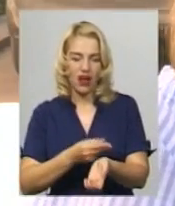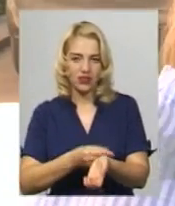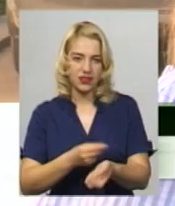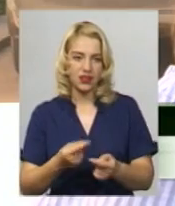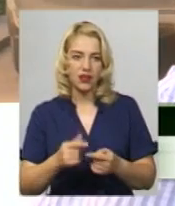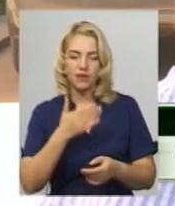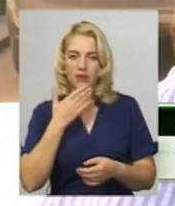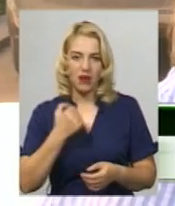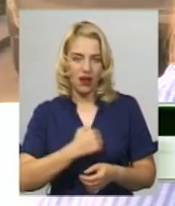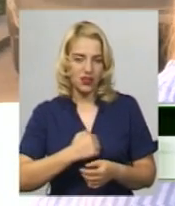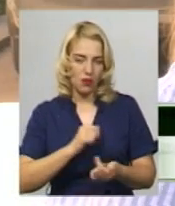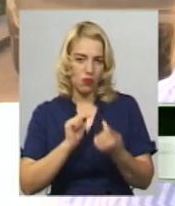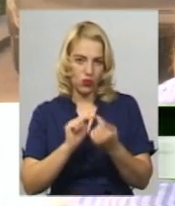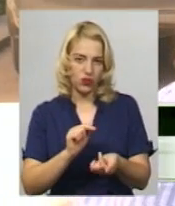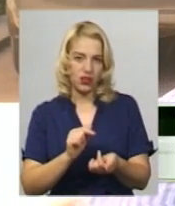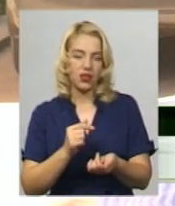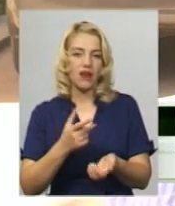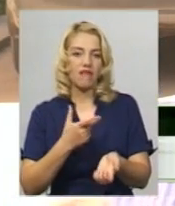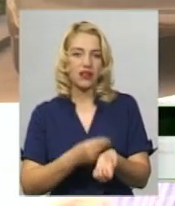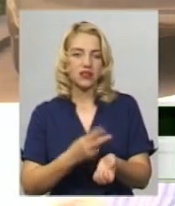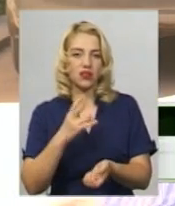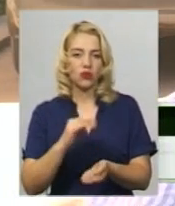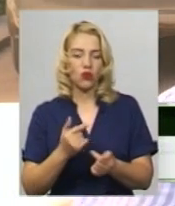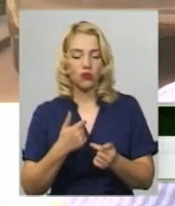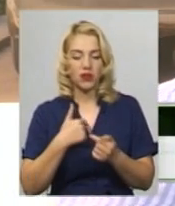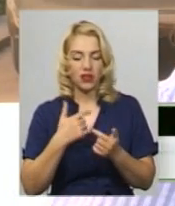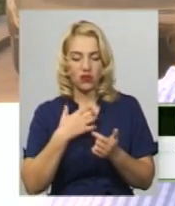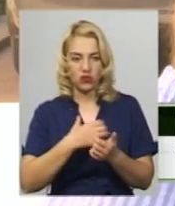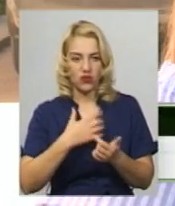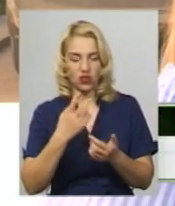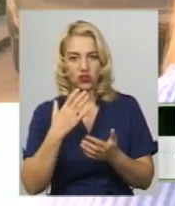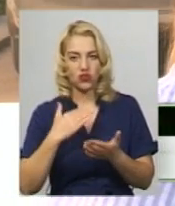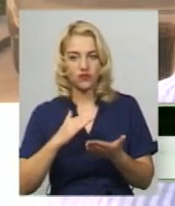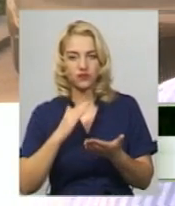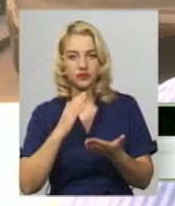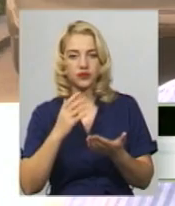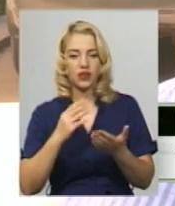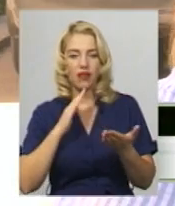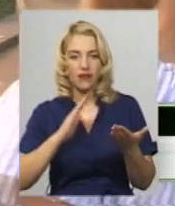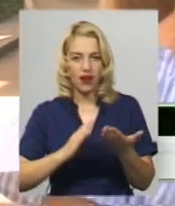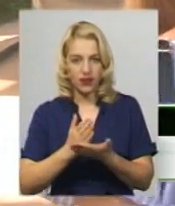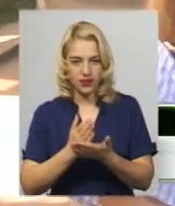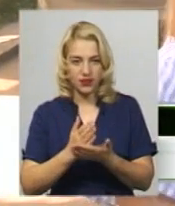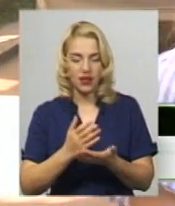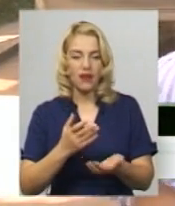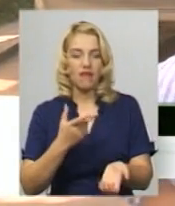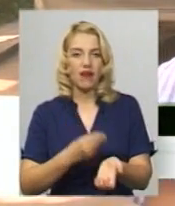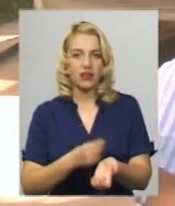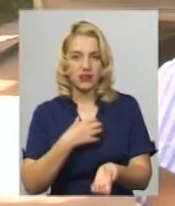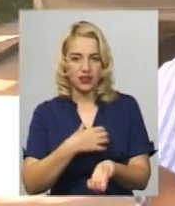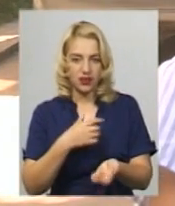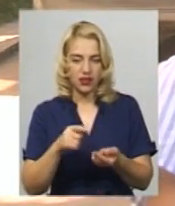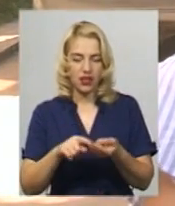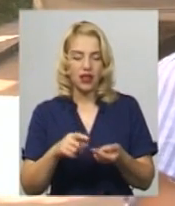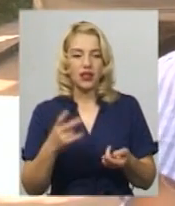агресивним противником вакцинації, але особисто для мене є три основних чинника. Це якість вакцини. Також про ефективність